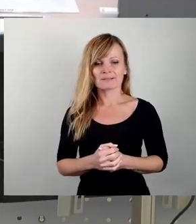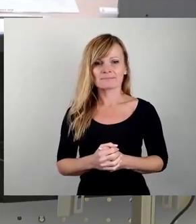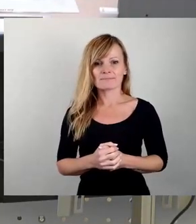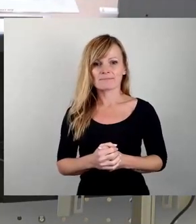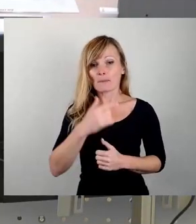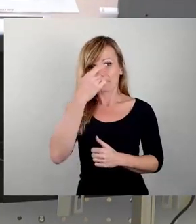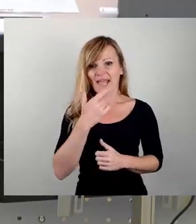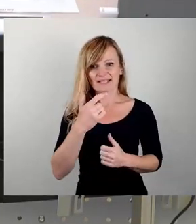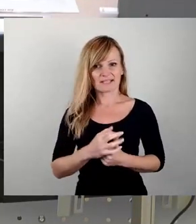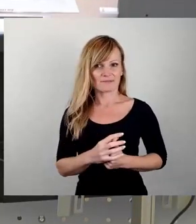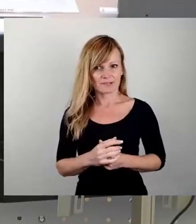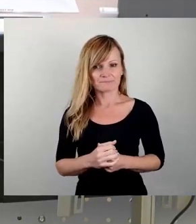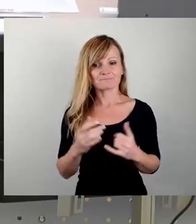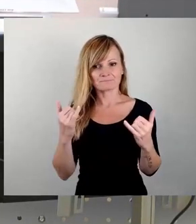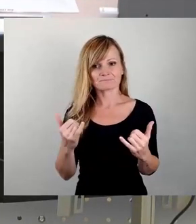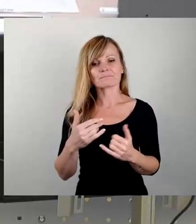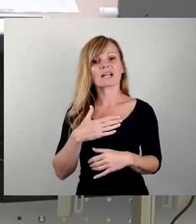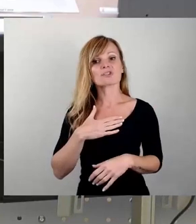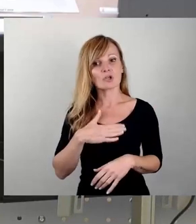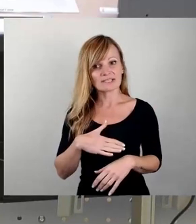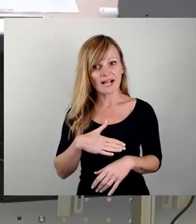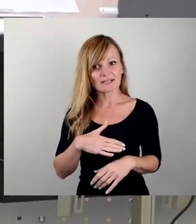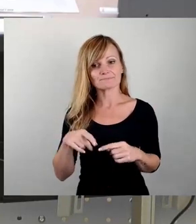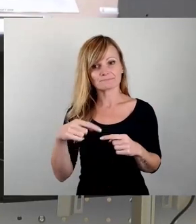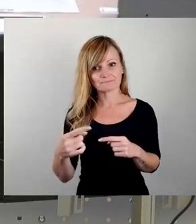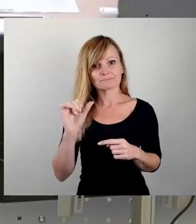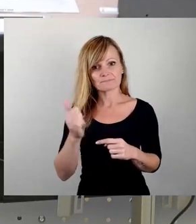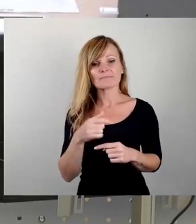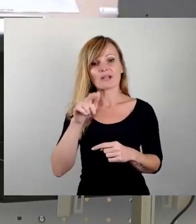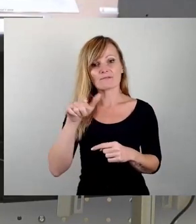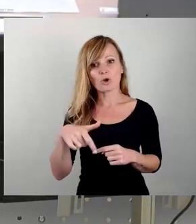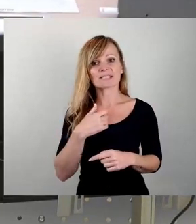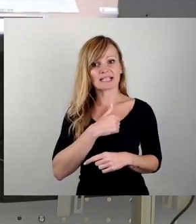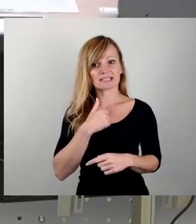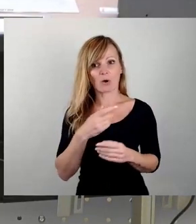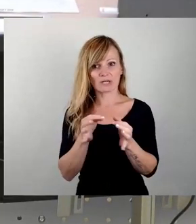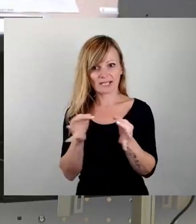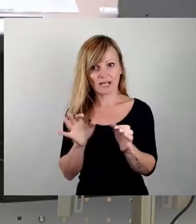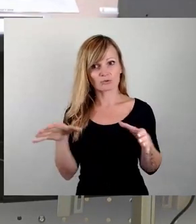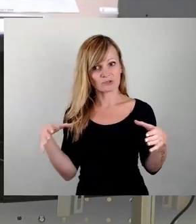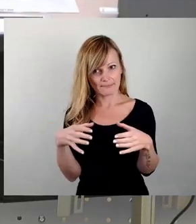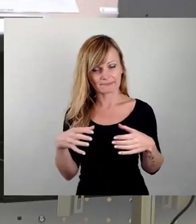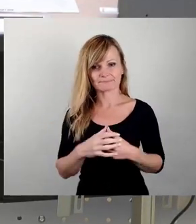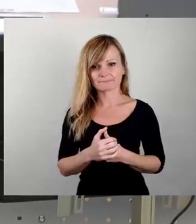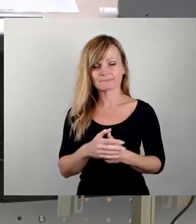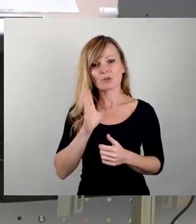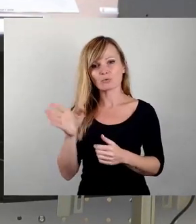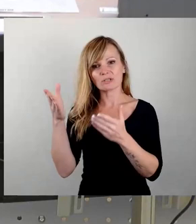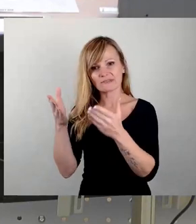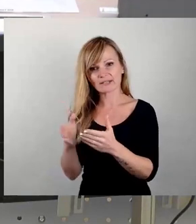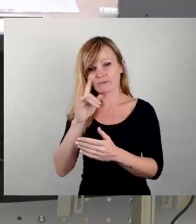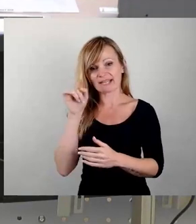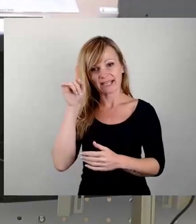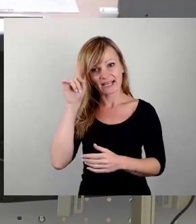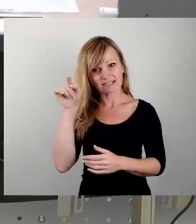Ernsthaft. Am Sonntag kommen wir wieder zum Volkstrauertag zusammen. Nordfriedhof. Und wenn ich an den Nordfriedhof